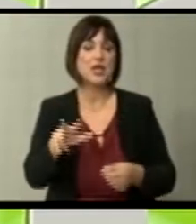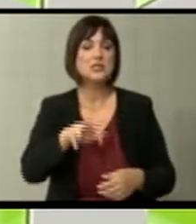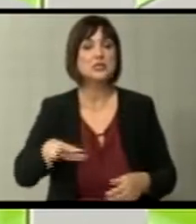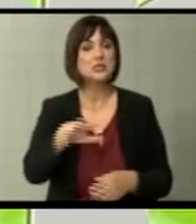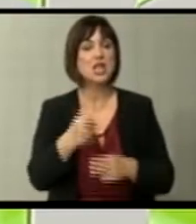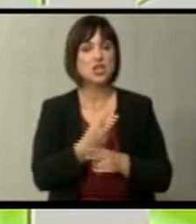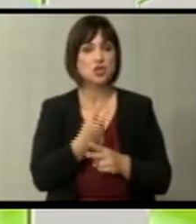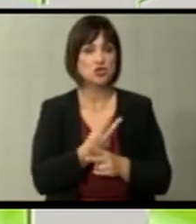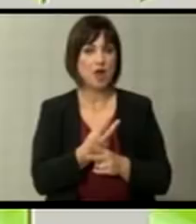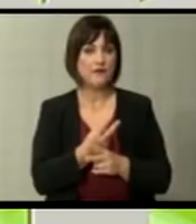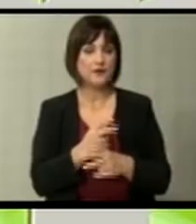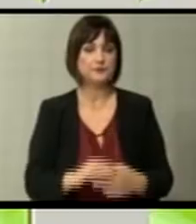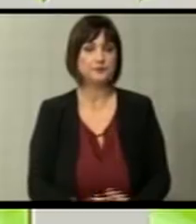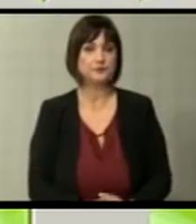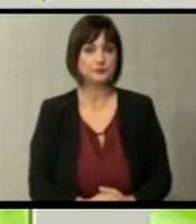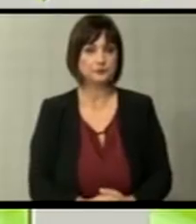држави,